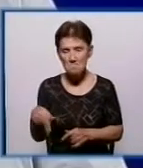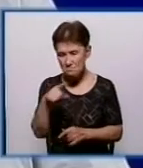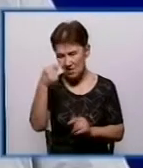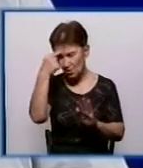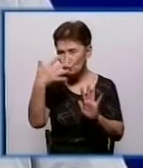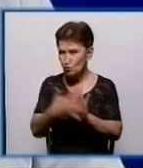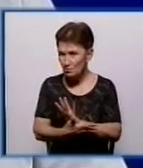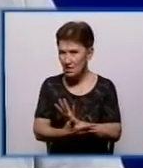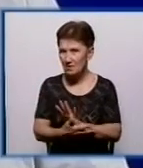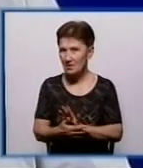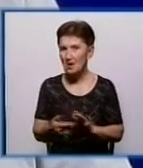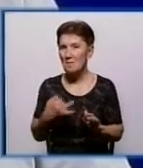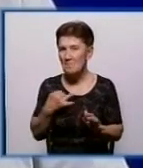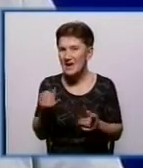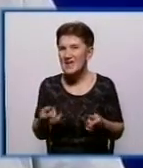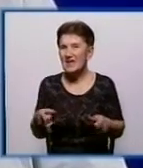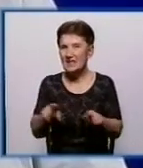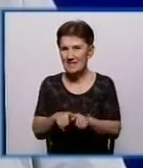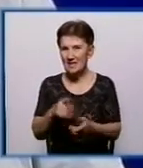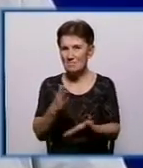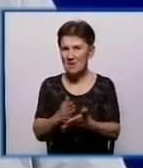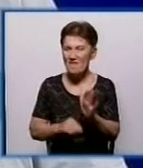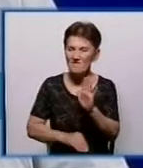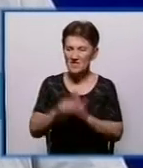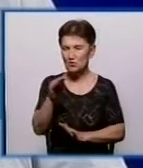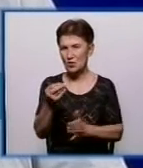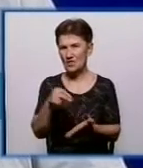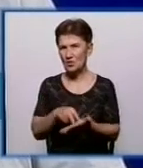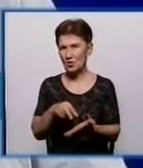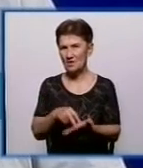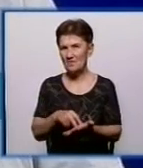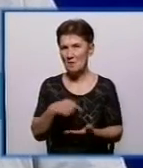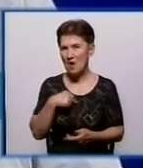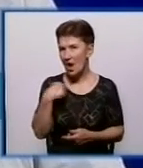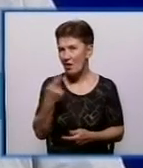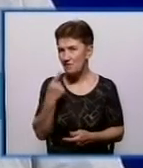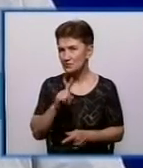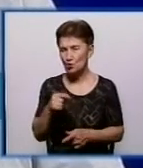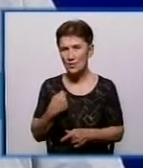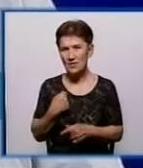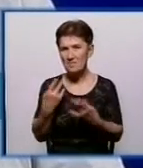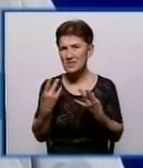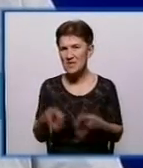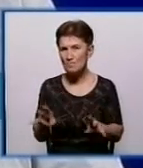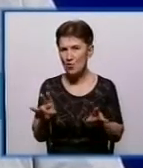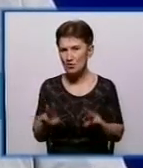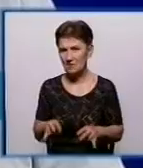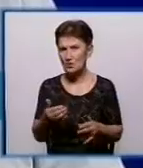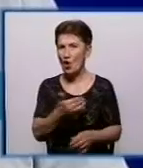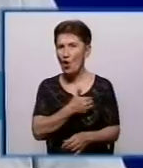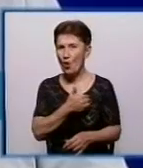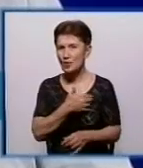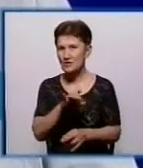ми і так маємо досить високі тарифи, тому ми говоримо про те, що нам не потрібно прибутку, нам потрібно хоча б